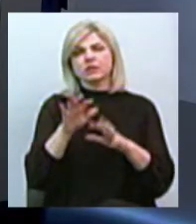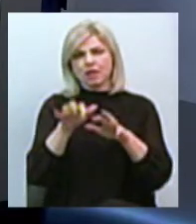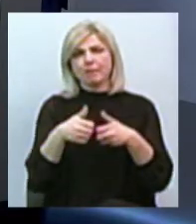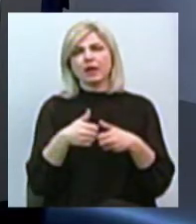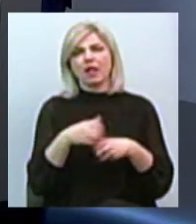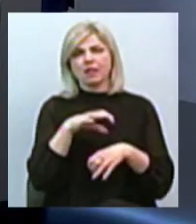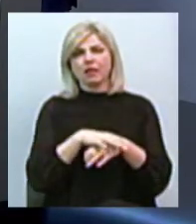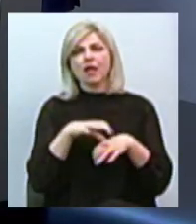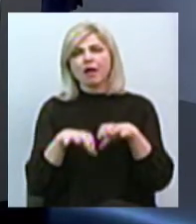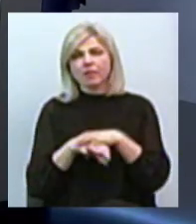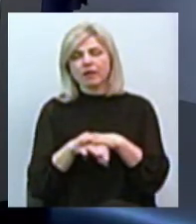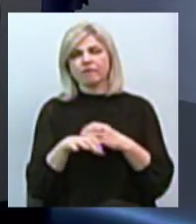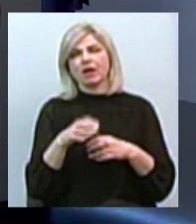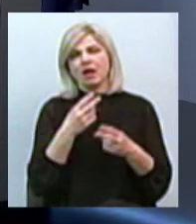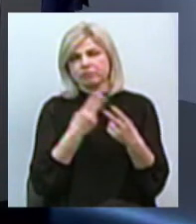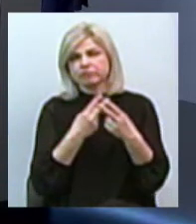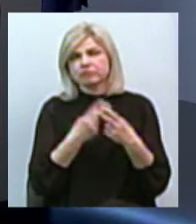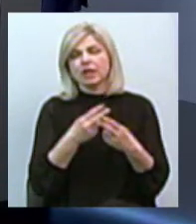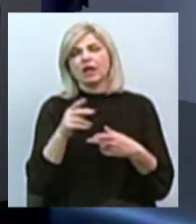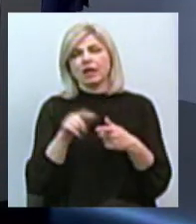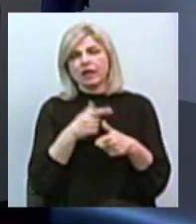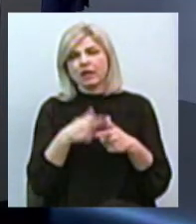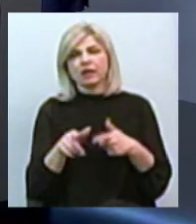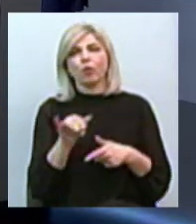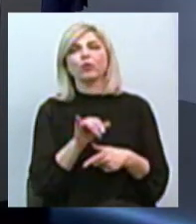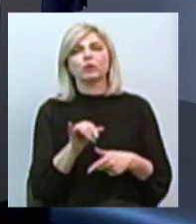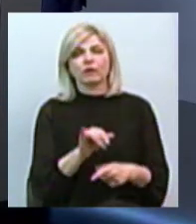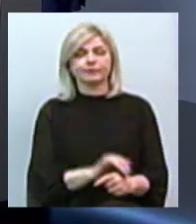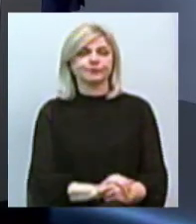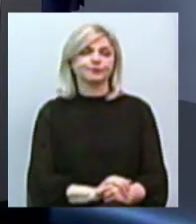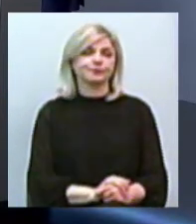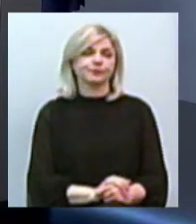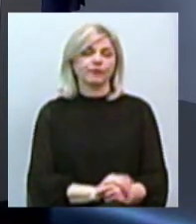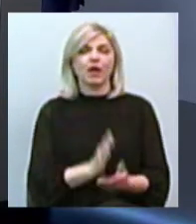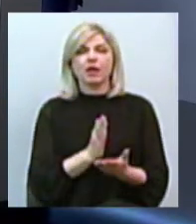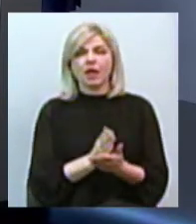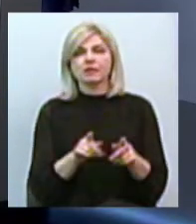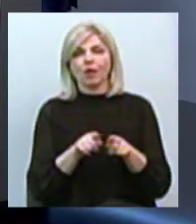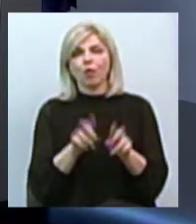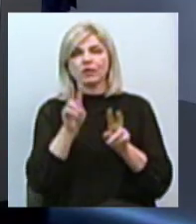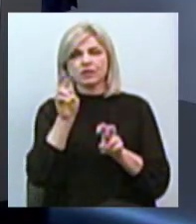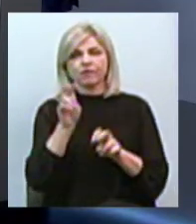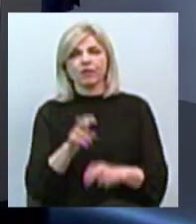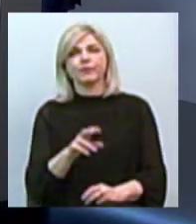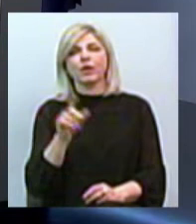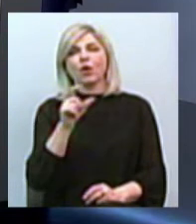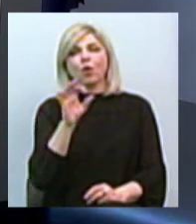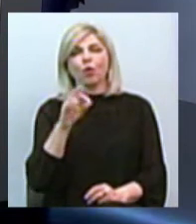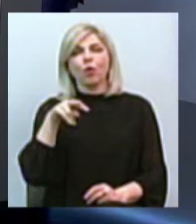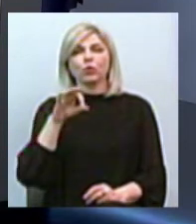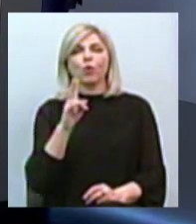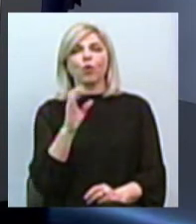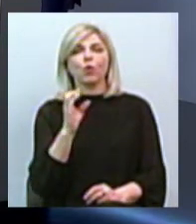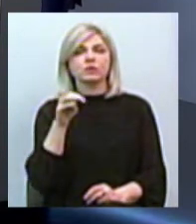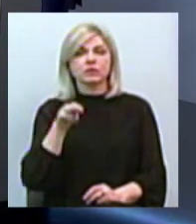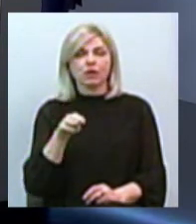відрізнялися від відомих концтаборів? Ви знаєте, є таке названня, Холокост від пуль. Ось,